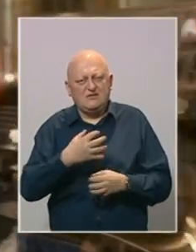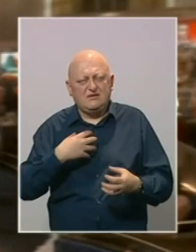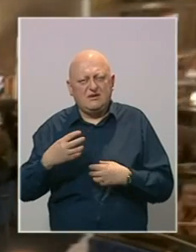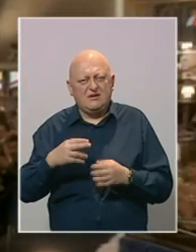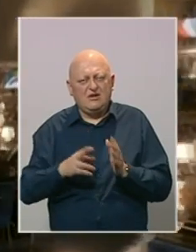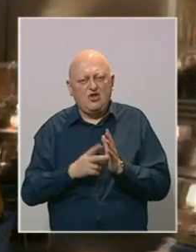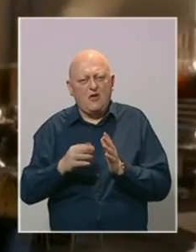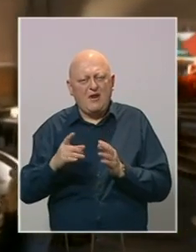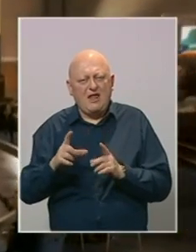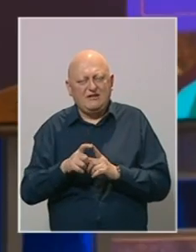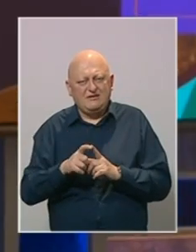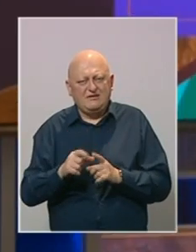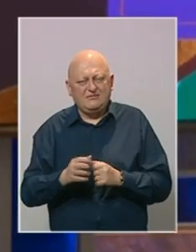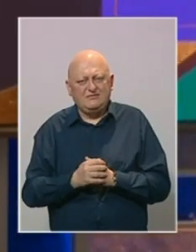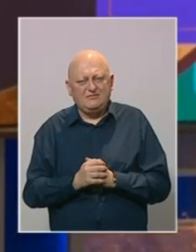Nomadland, Chloe Zhao.